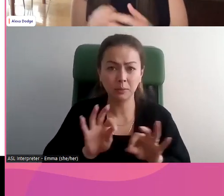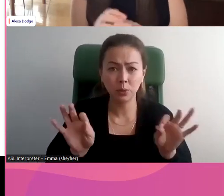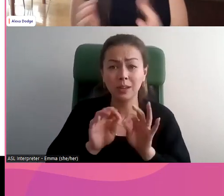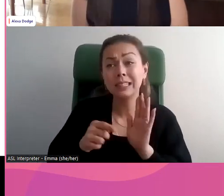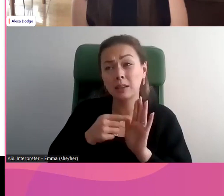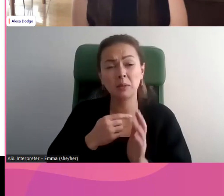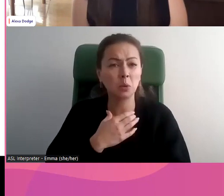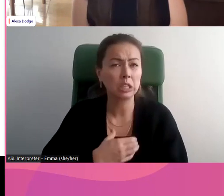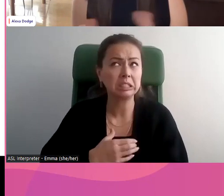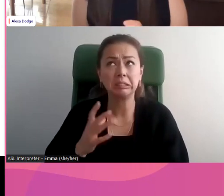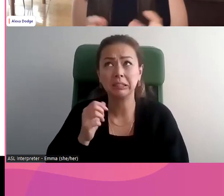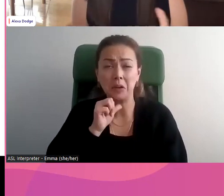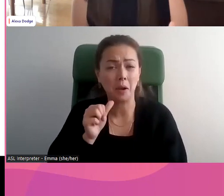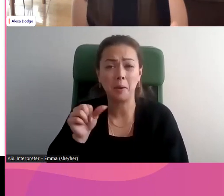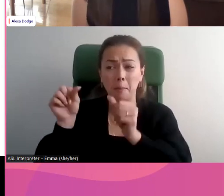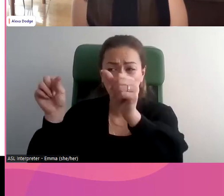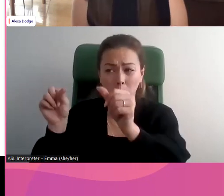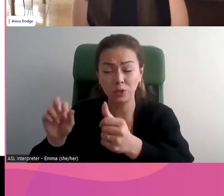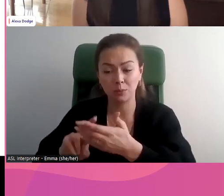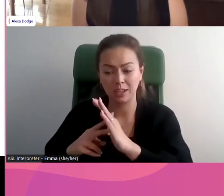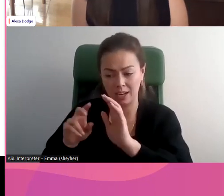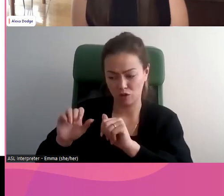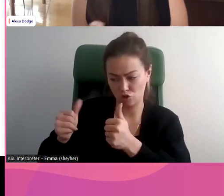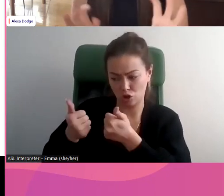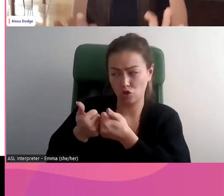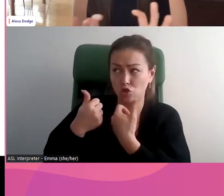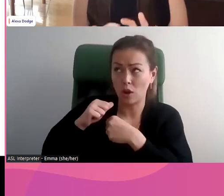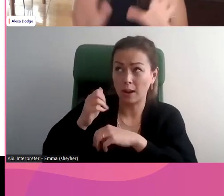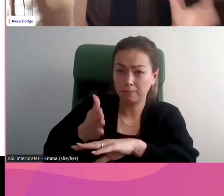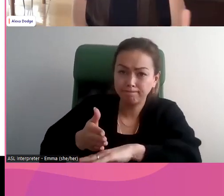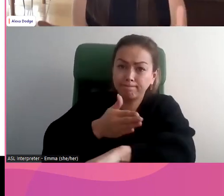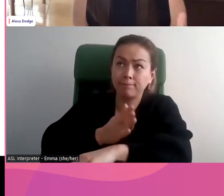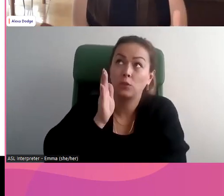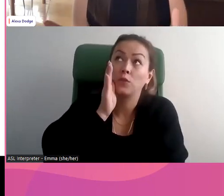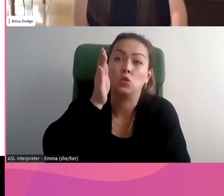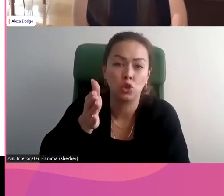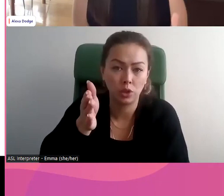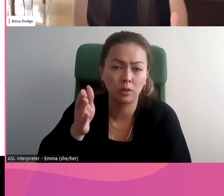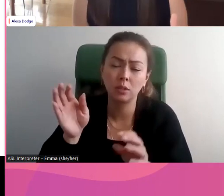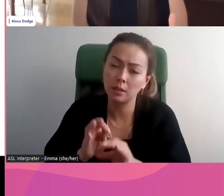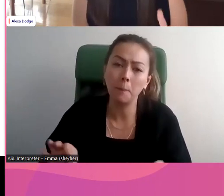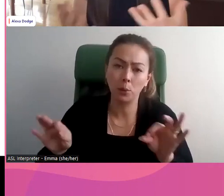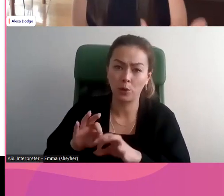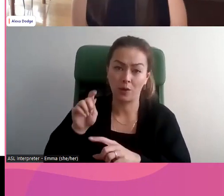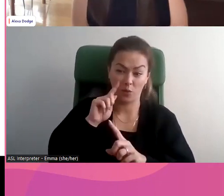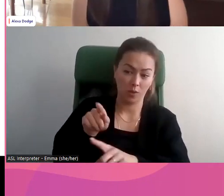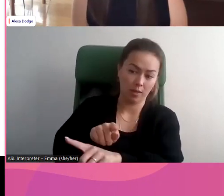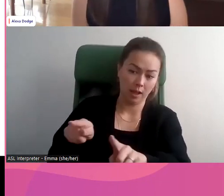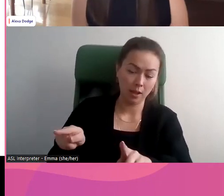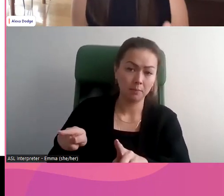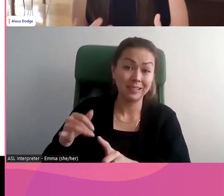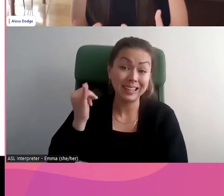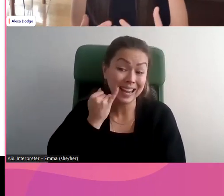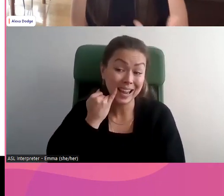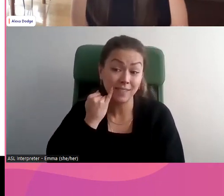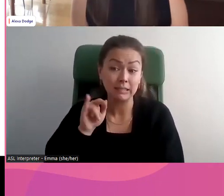à des situations où nous affichons ou publions quelque chose avec lequel nous ne sommes pas d'accord par la suite. Alors,